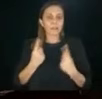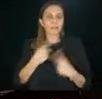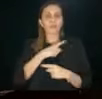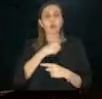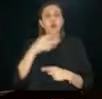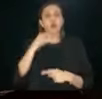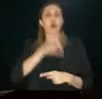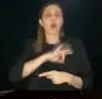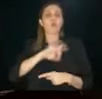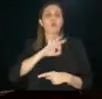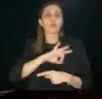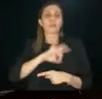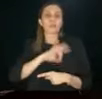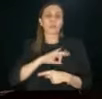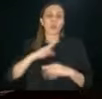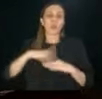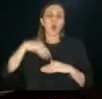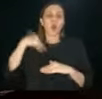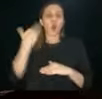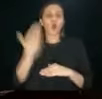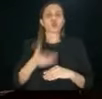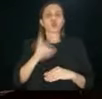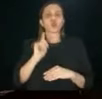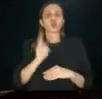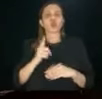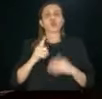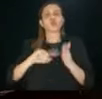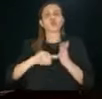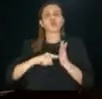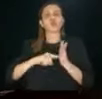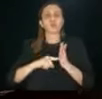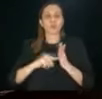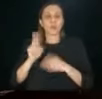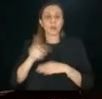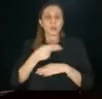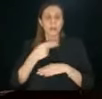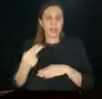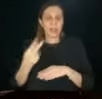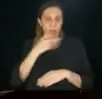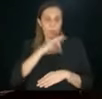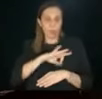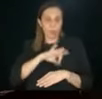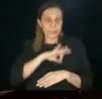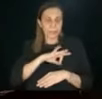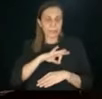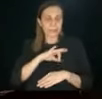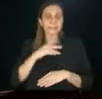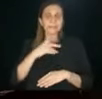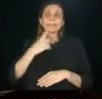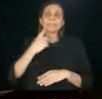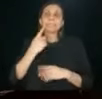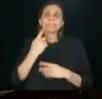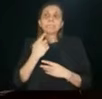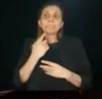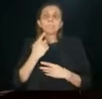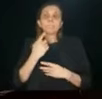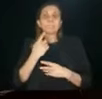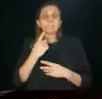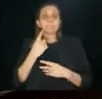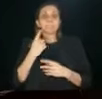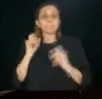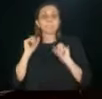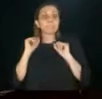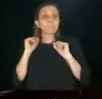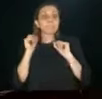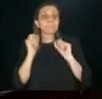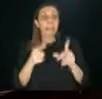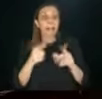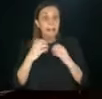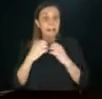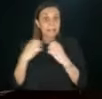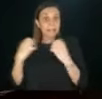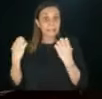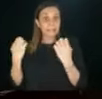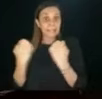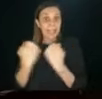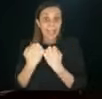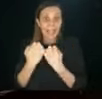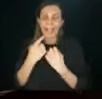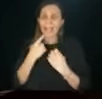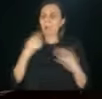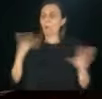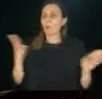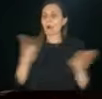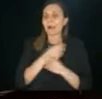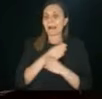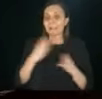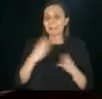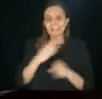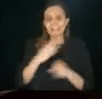hanno incassato oltre 12 milioni di euro di incassi. Allora, pensare di vendere il Meazza a